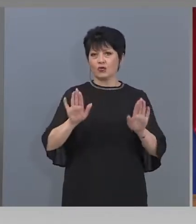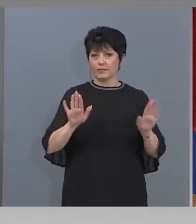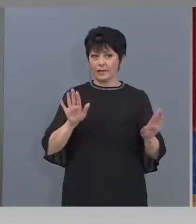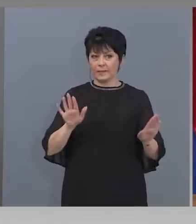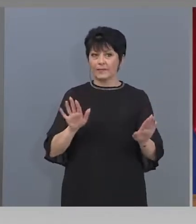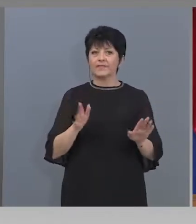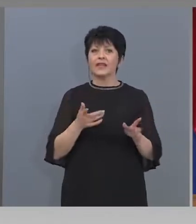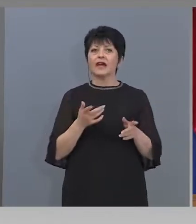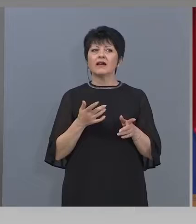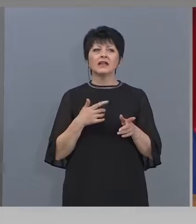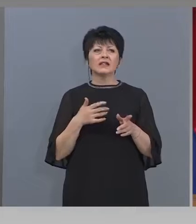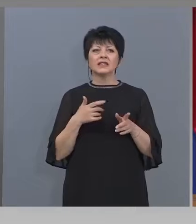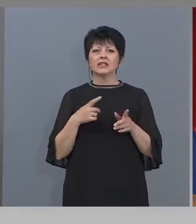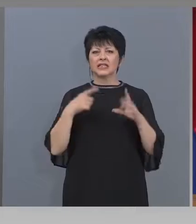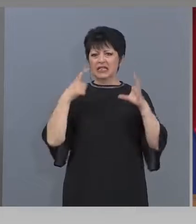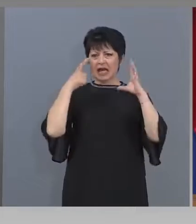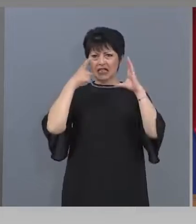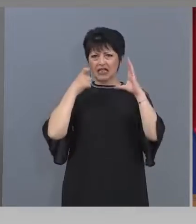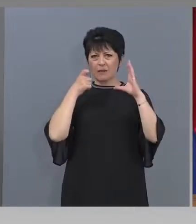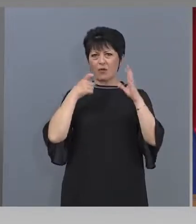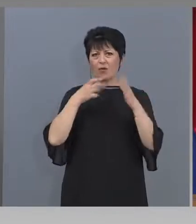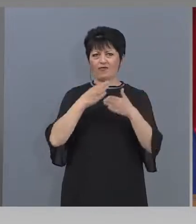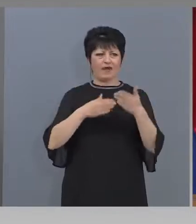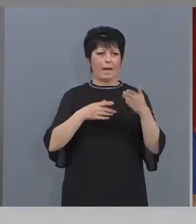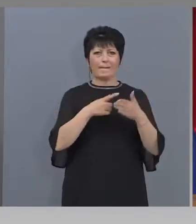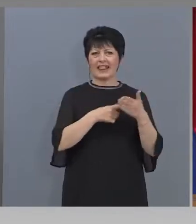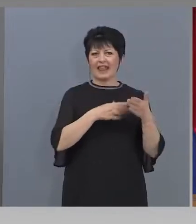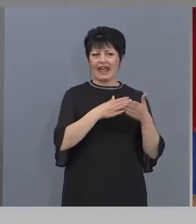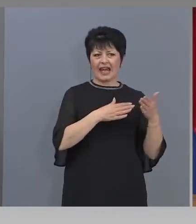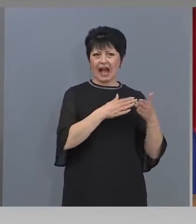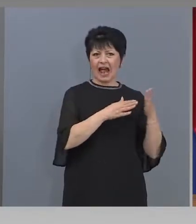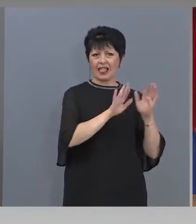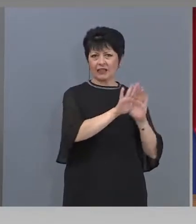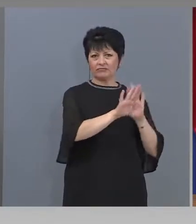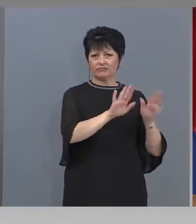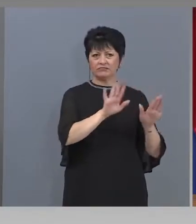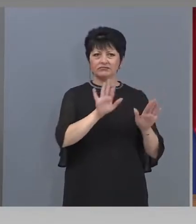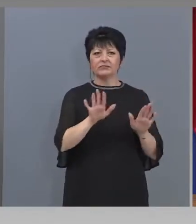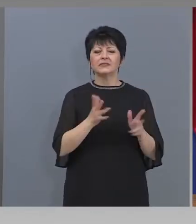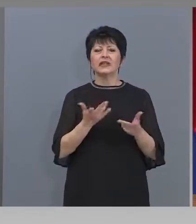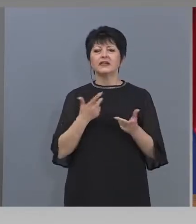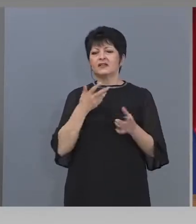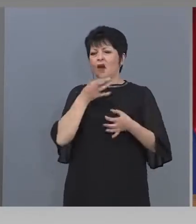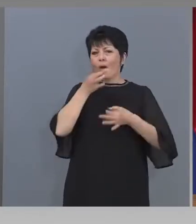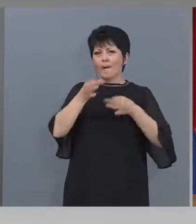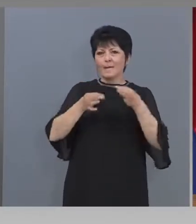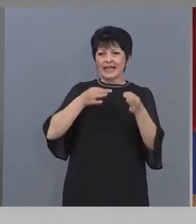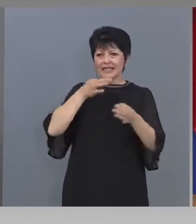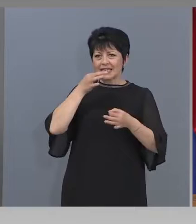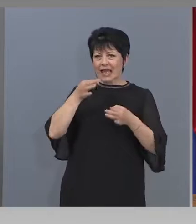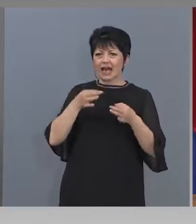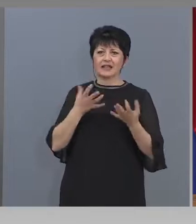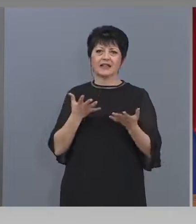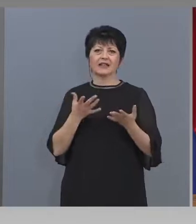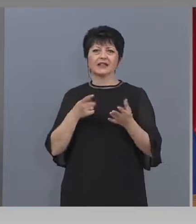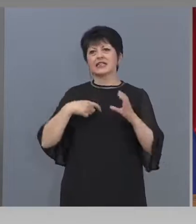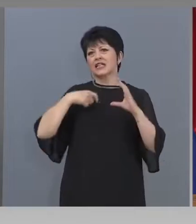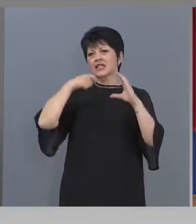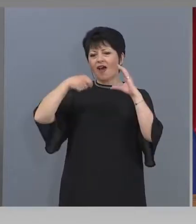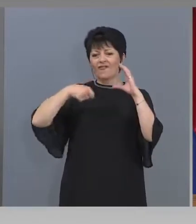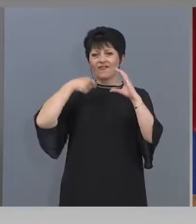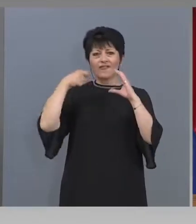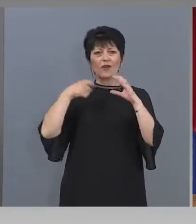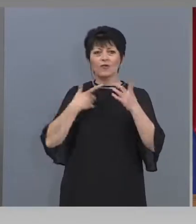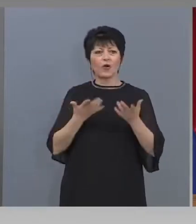съответната снимков материал, със съответните обяснения, със съответен филм, който се